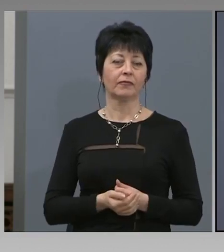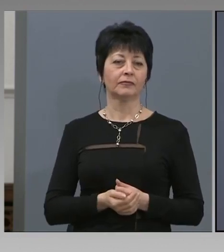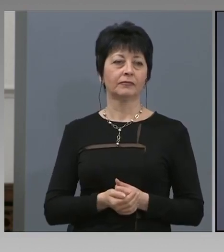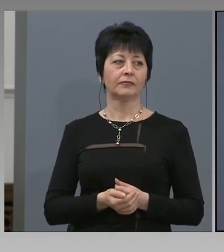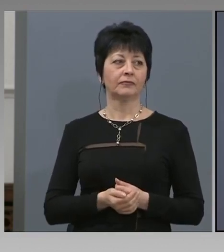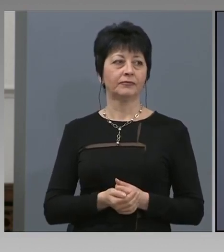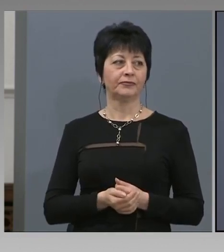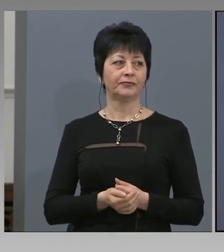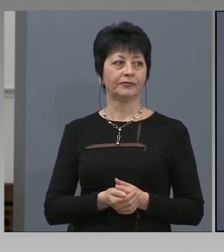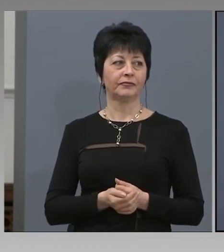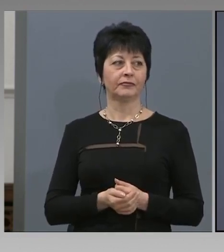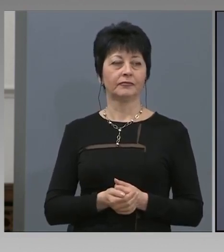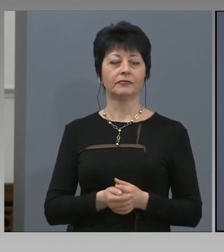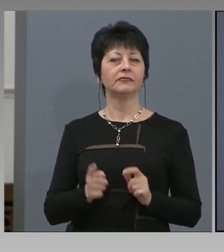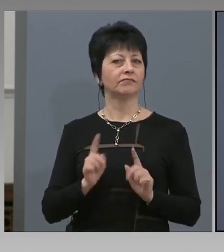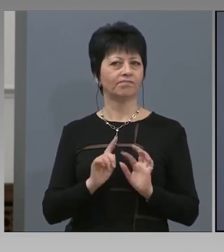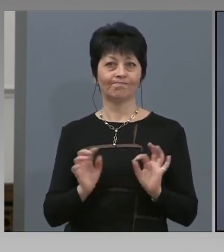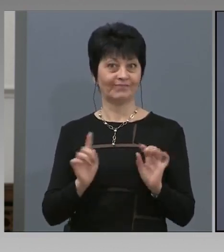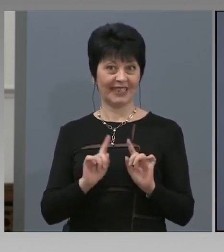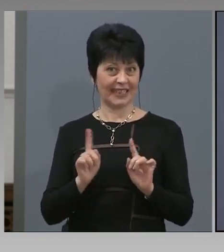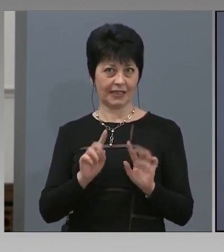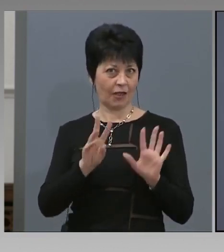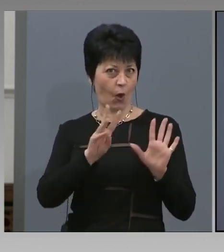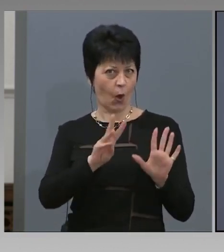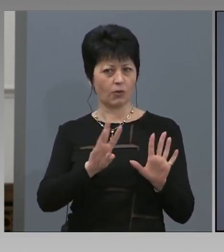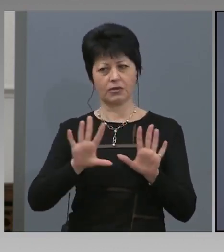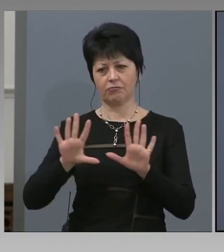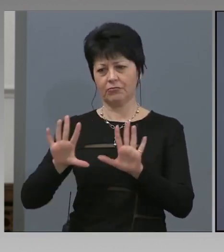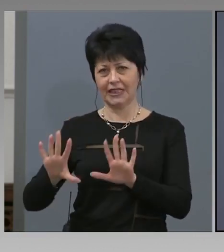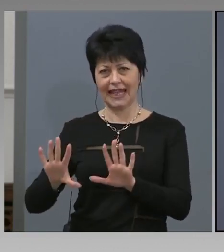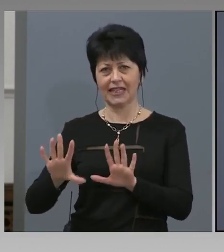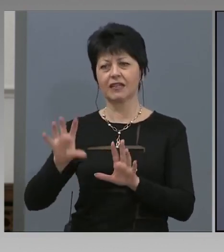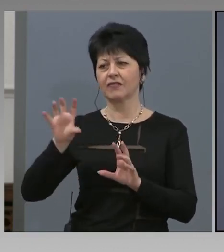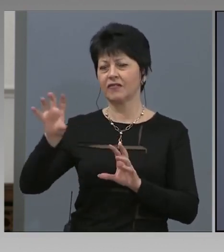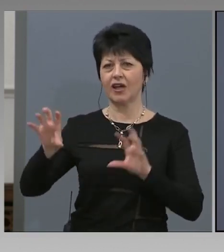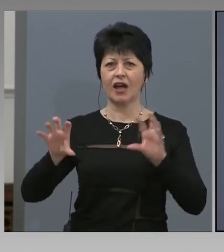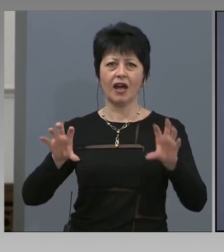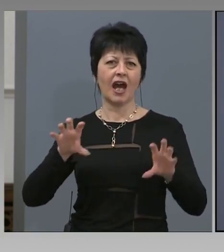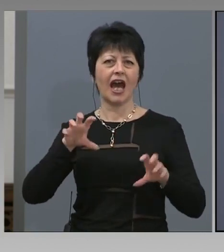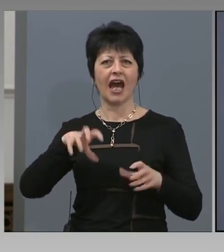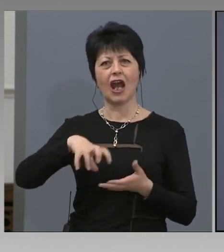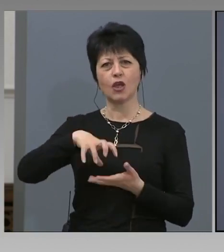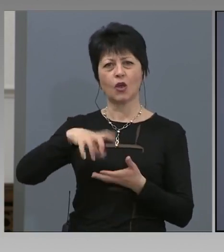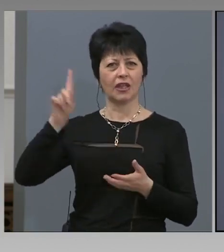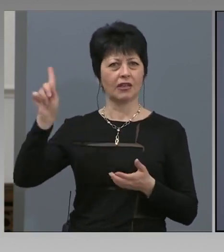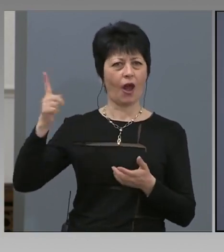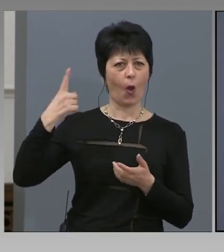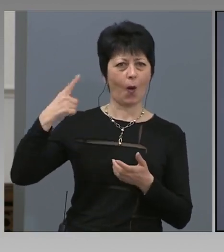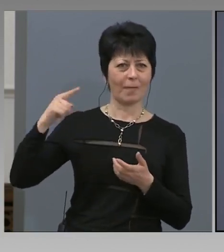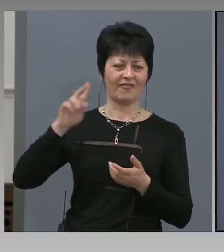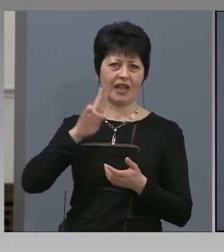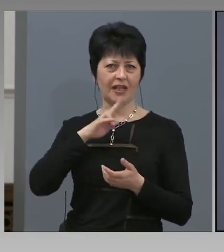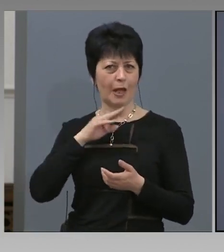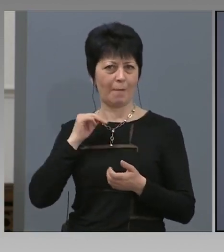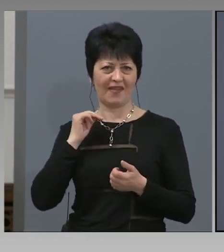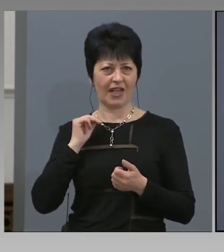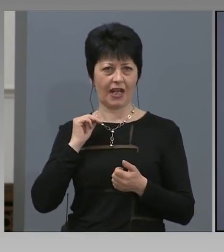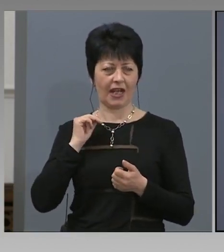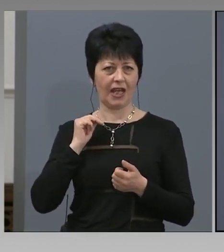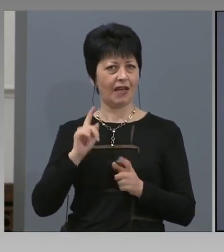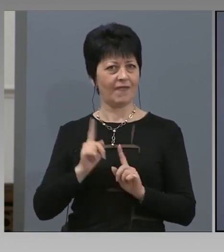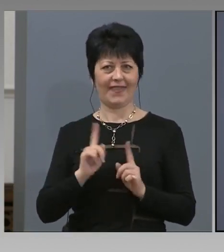Не са 8-10 в няколко районни управления, така ли? Не са няколко.